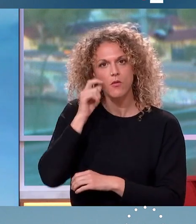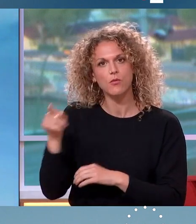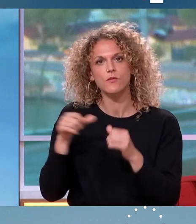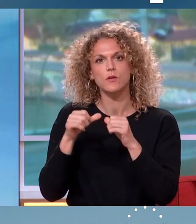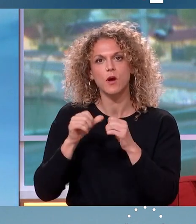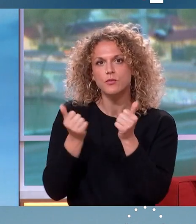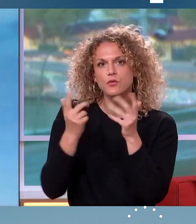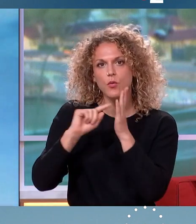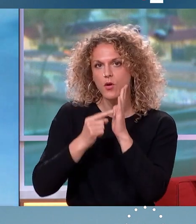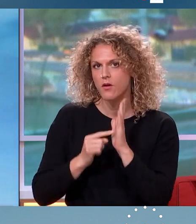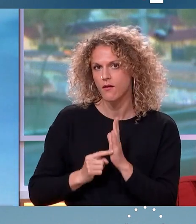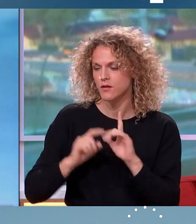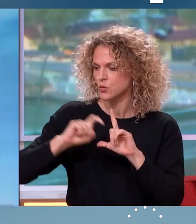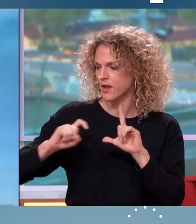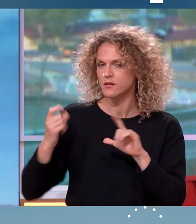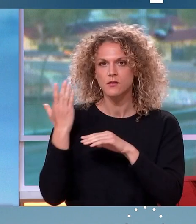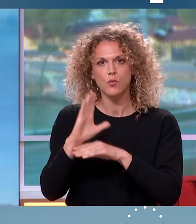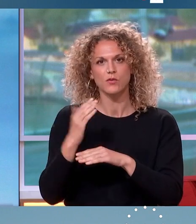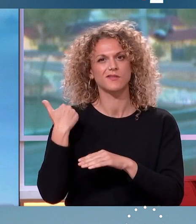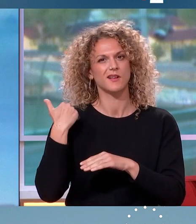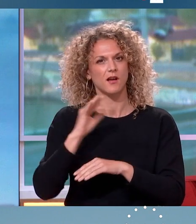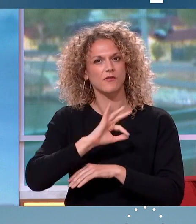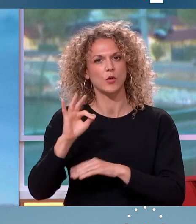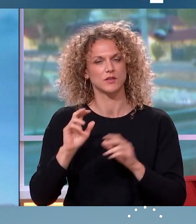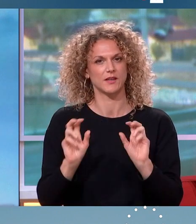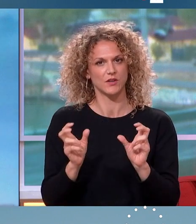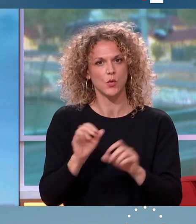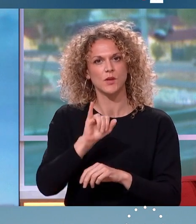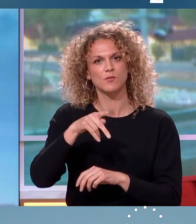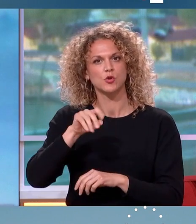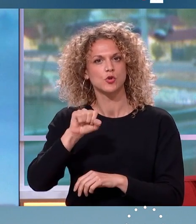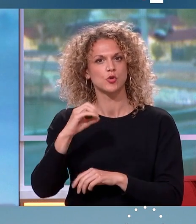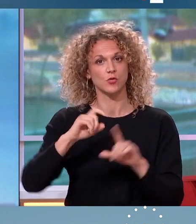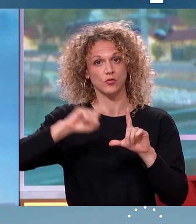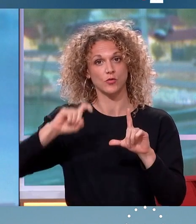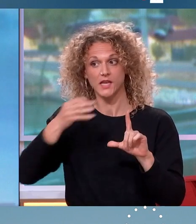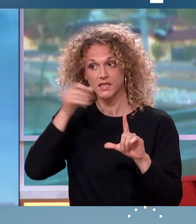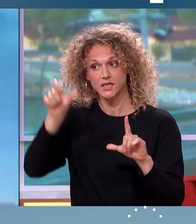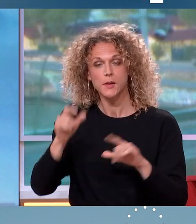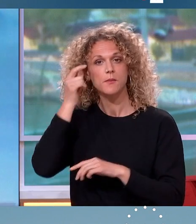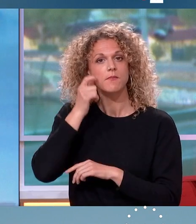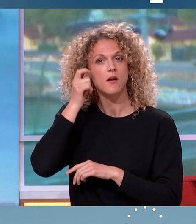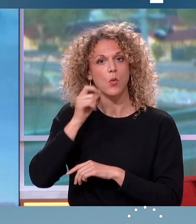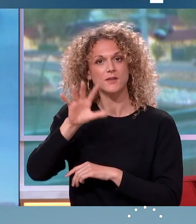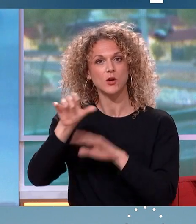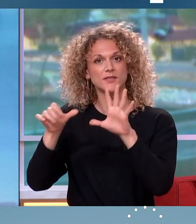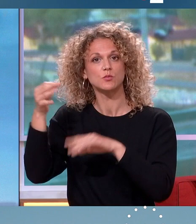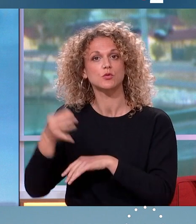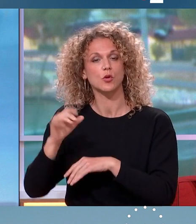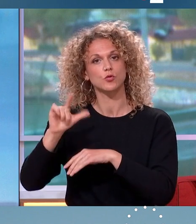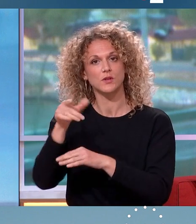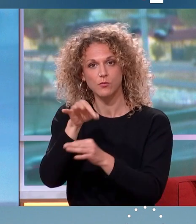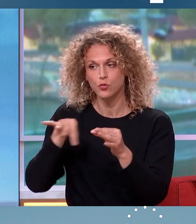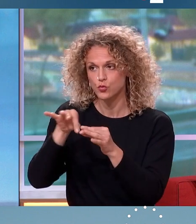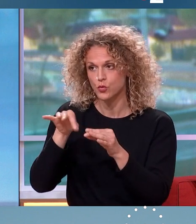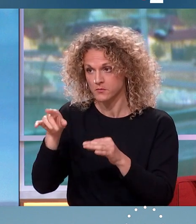points si l'on en croit les sondages, notamment celui de France Télévisions, Ipsos Soprasteriat qui le place à 56% en cas de second tour. Est-ce que vous aussi